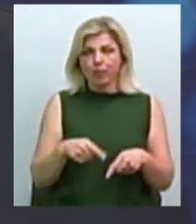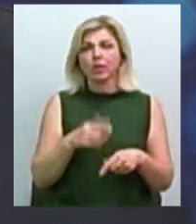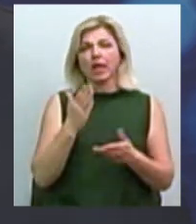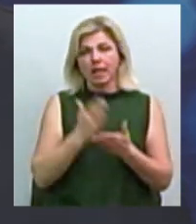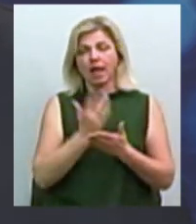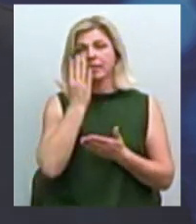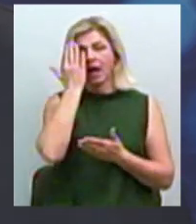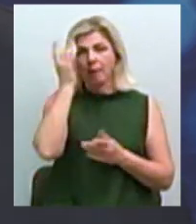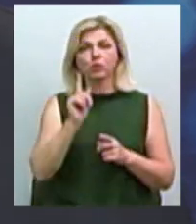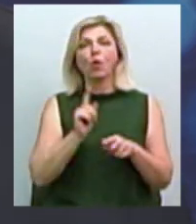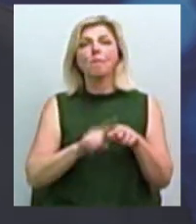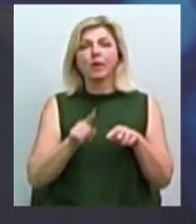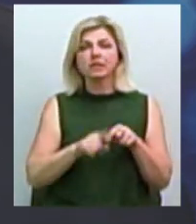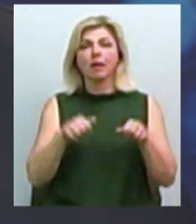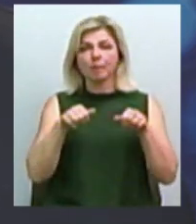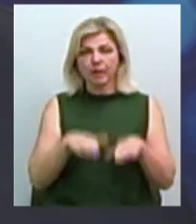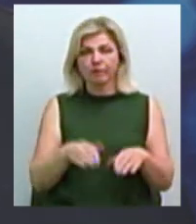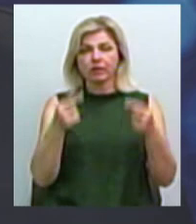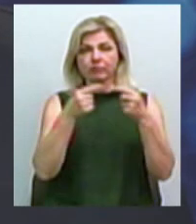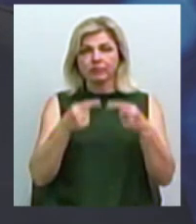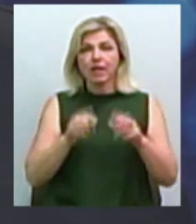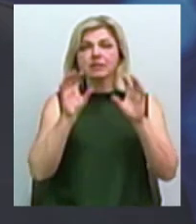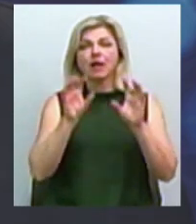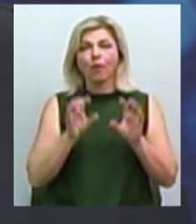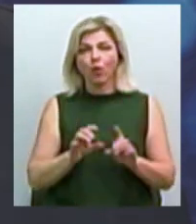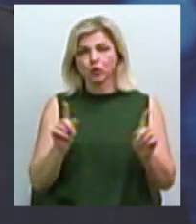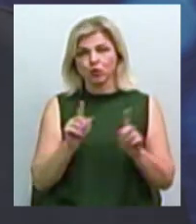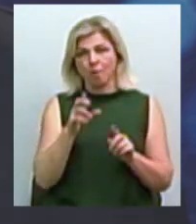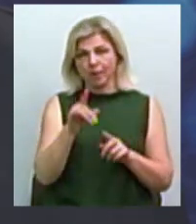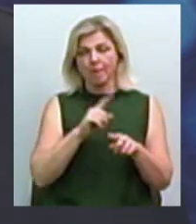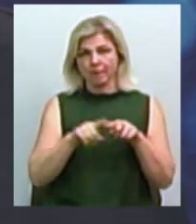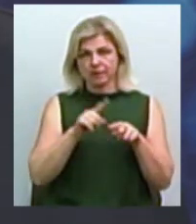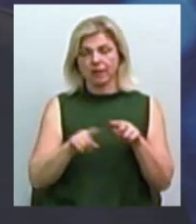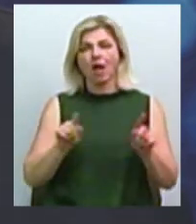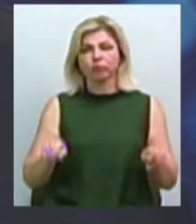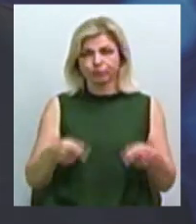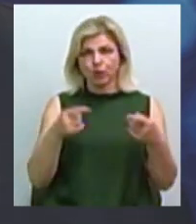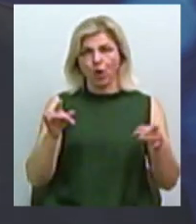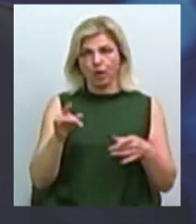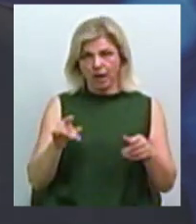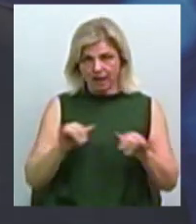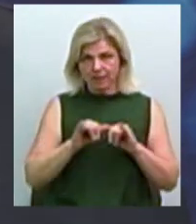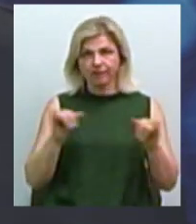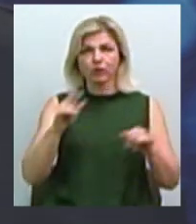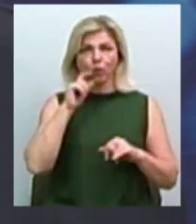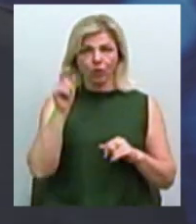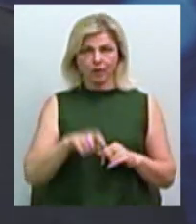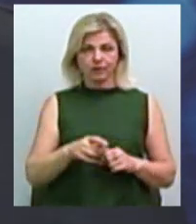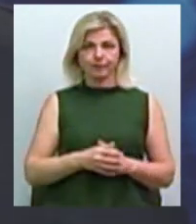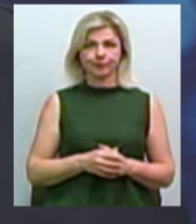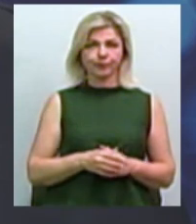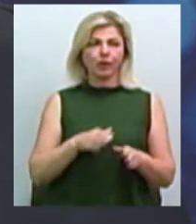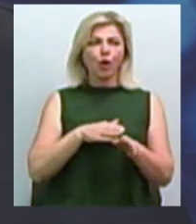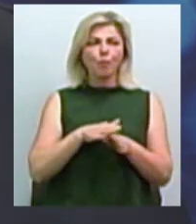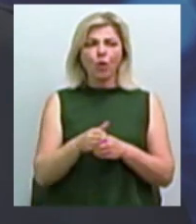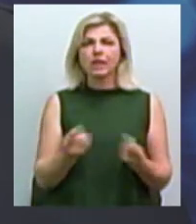наміри на те, щоб швидко прийняти певні закони, які могли стимулювати розвиток України. Повний занепад – таке